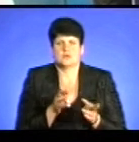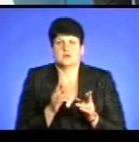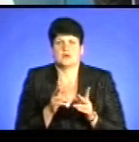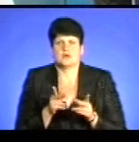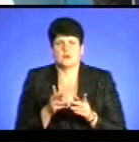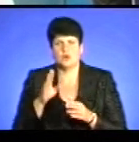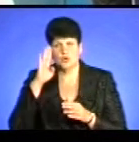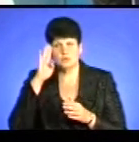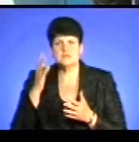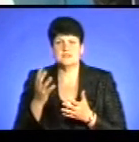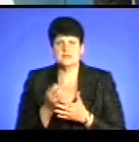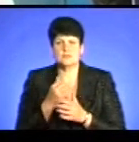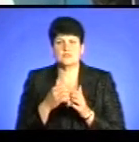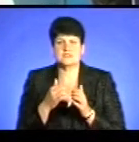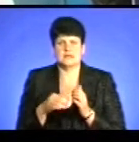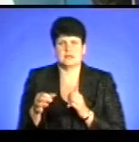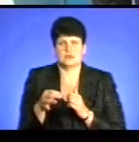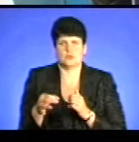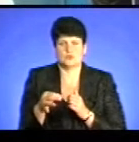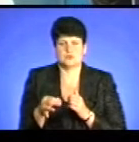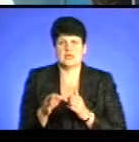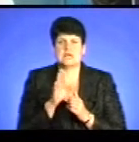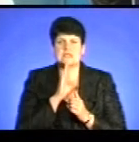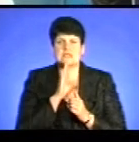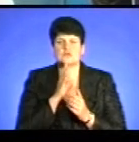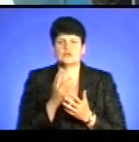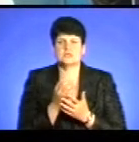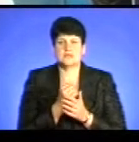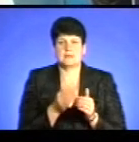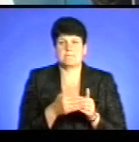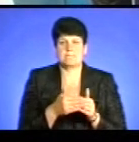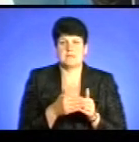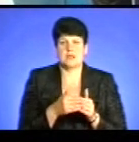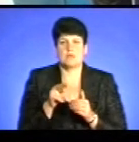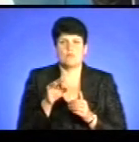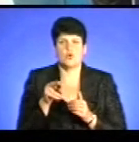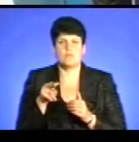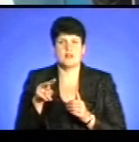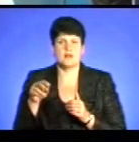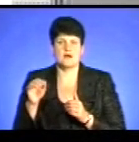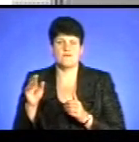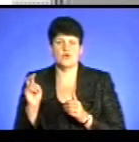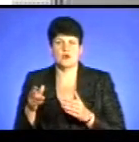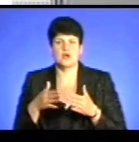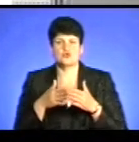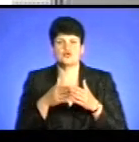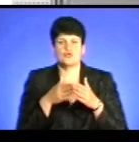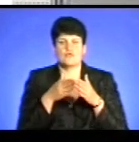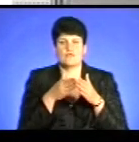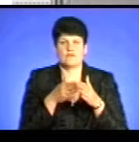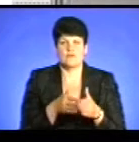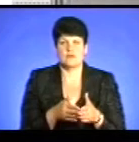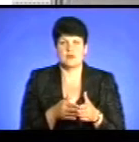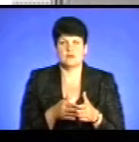Хлопця знайшли посередині ставу, дівчину знайшли біля поплавка, а човен опинився аж